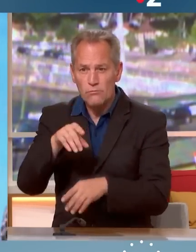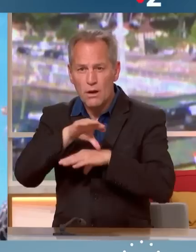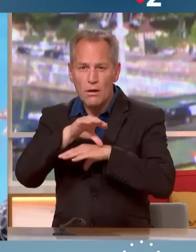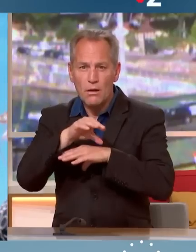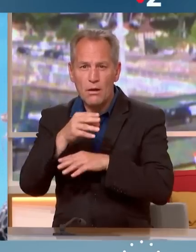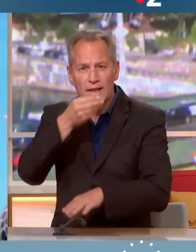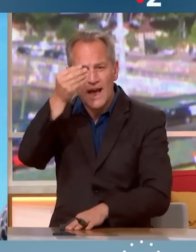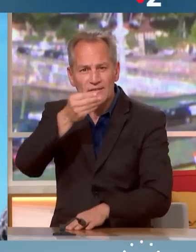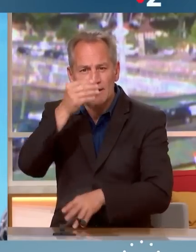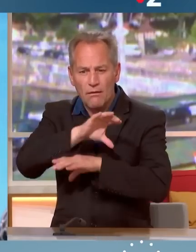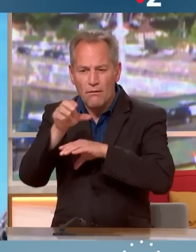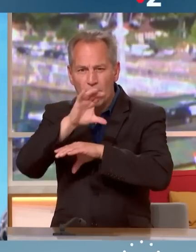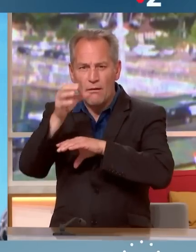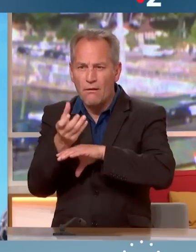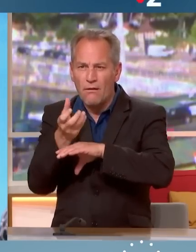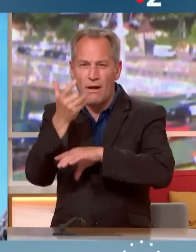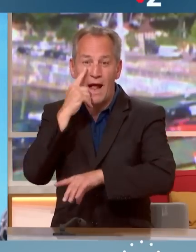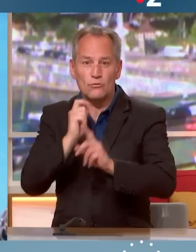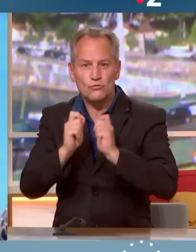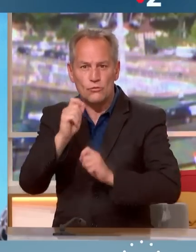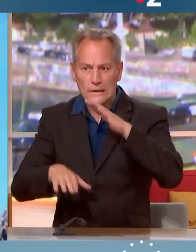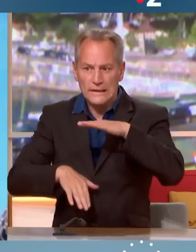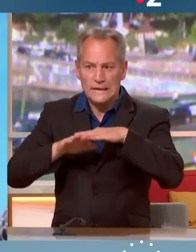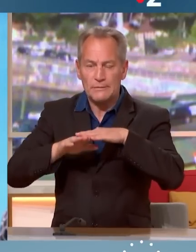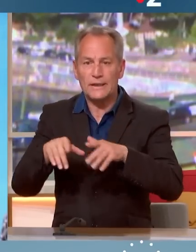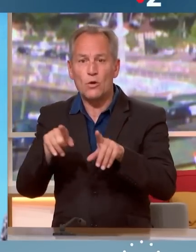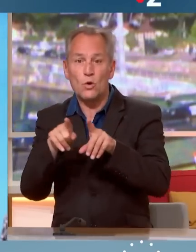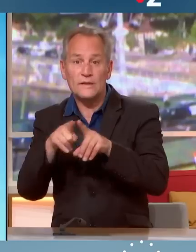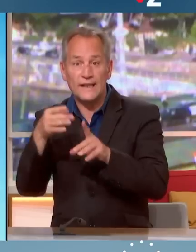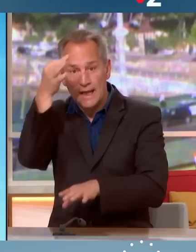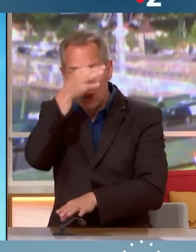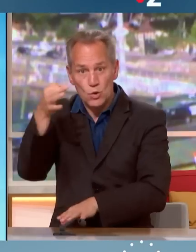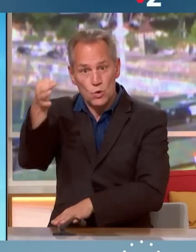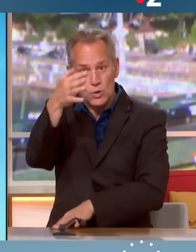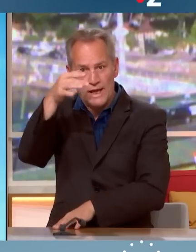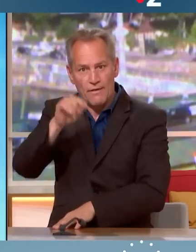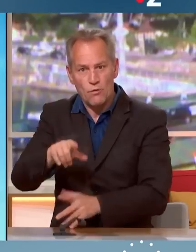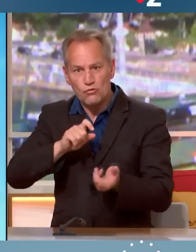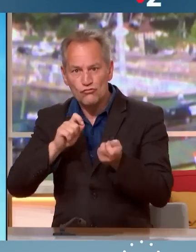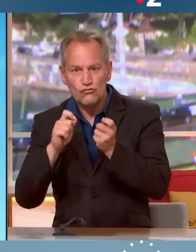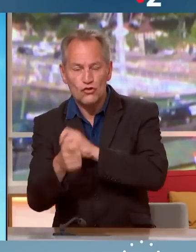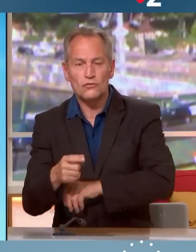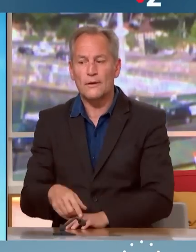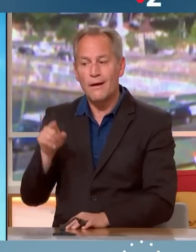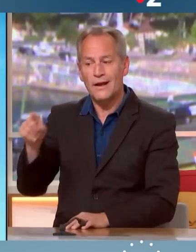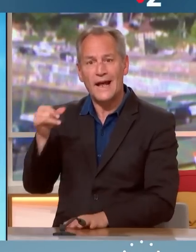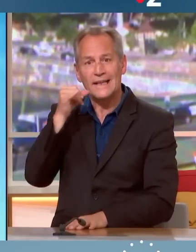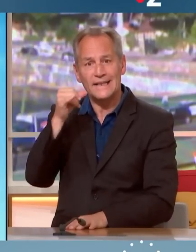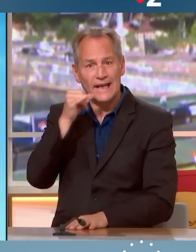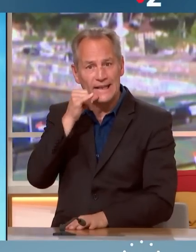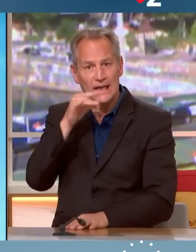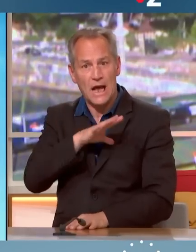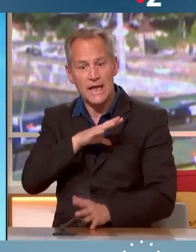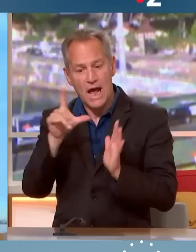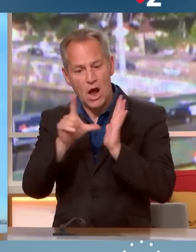comment construire plus de renouvelables et comment renouveler notre nucléaire. Se rafraîchir différemment, dites-vous. En Italie, une loi interdit d'utiliser la